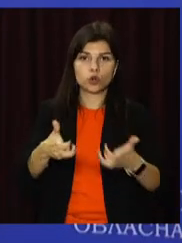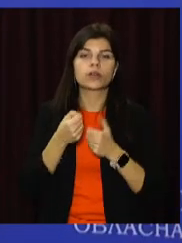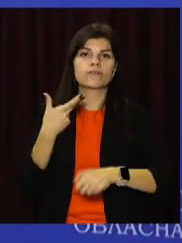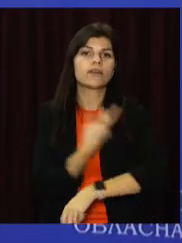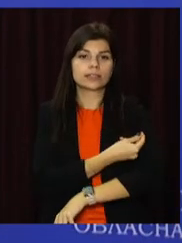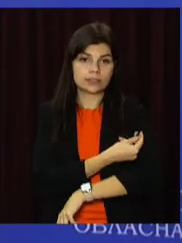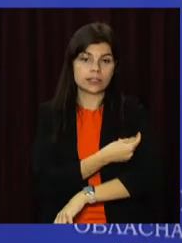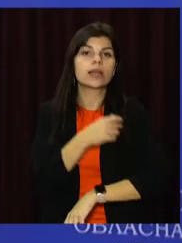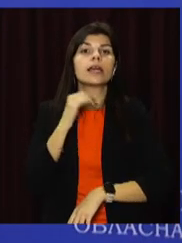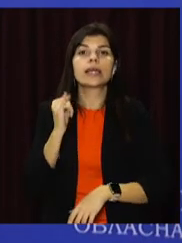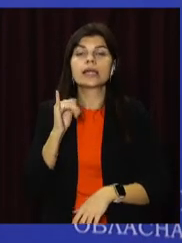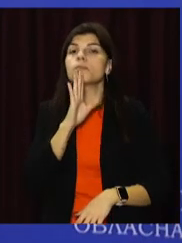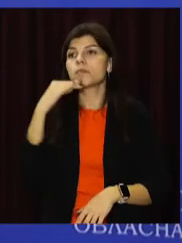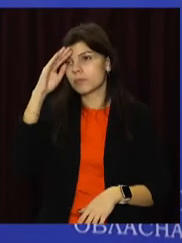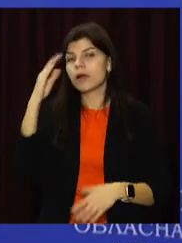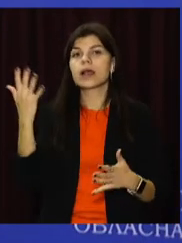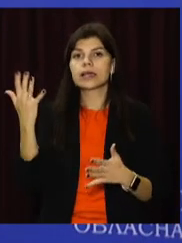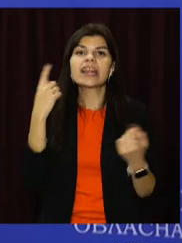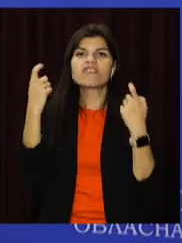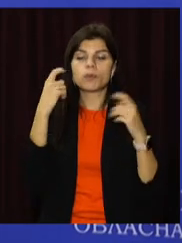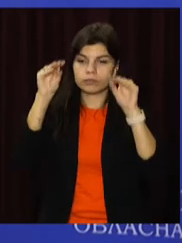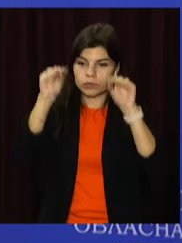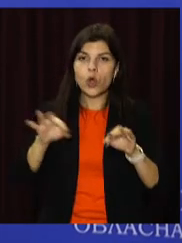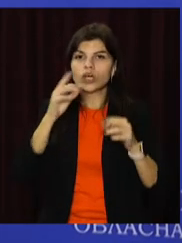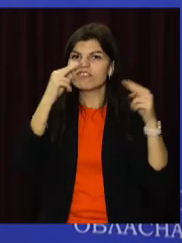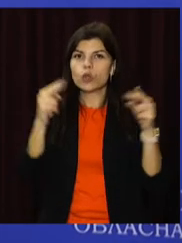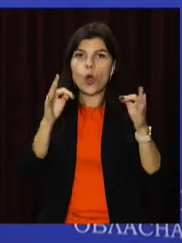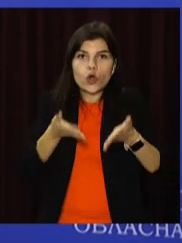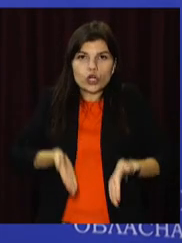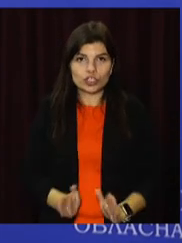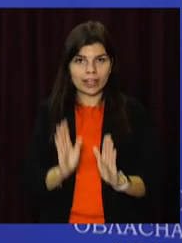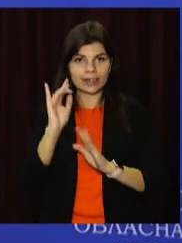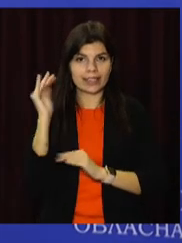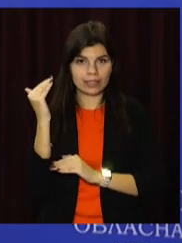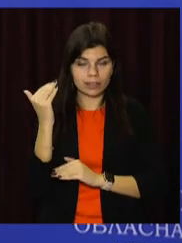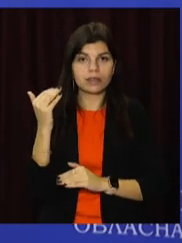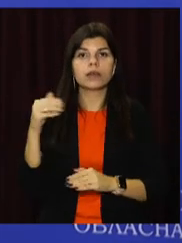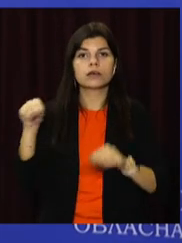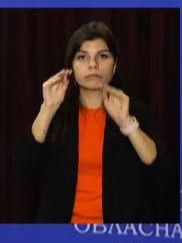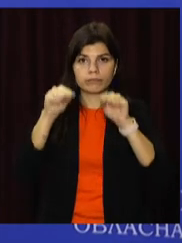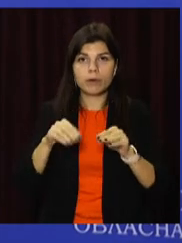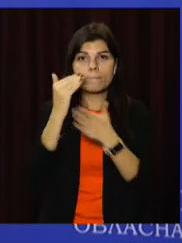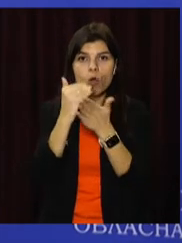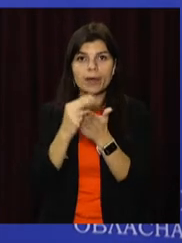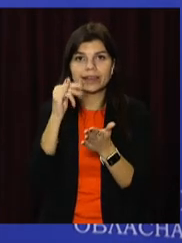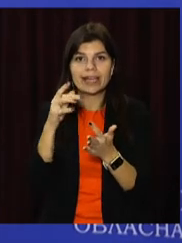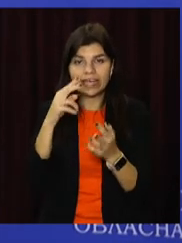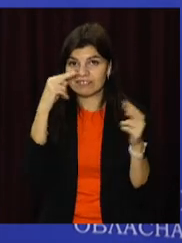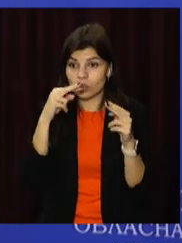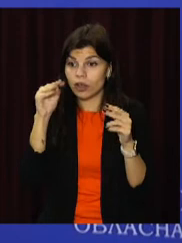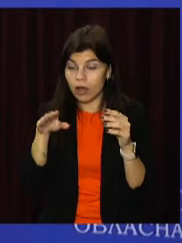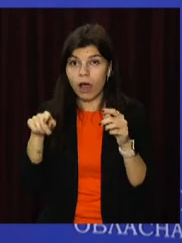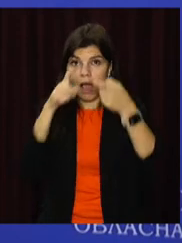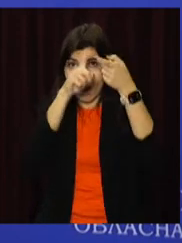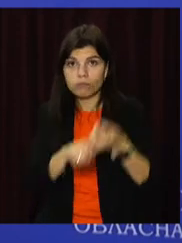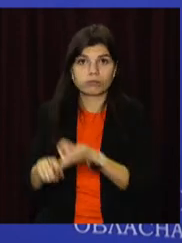вакцинацію. І батьки, які внесуть дані про свідоцтво народження дитини, вони можуть додати в застосунок «Дія» це свідоцтво і завдяки